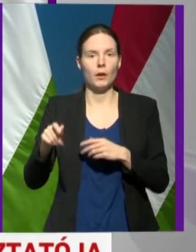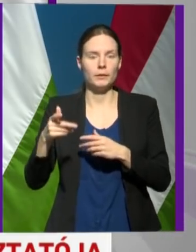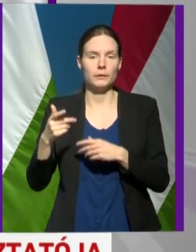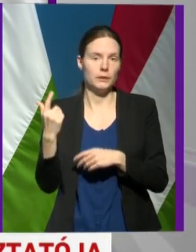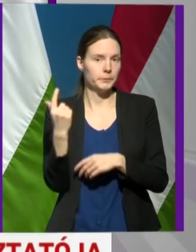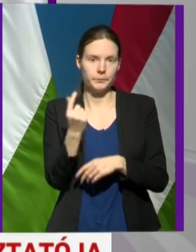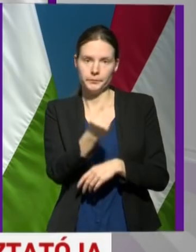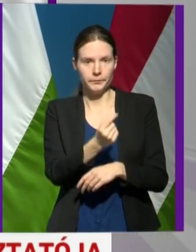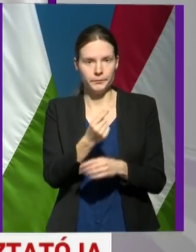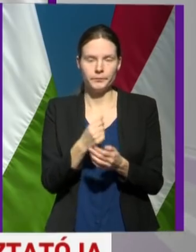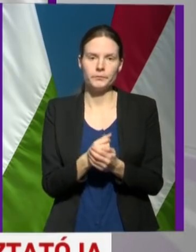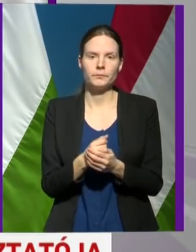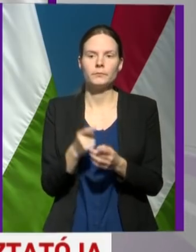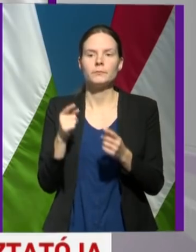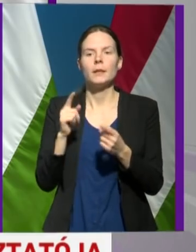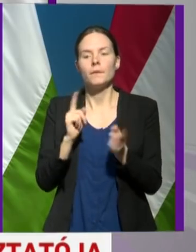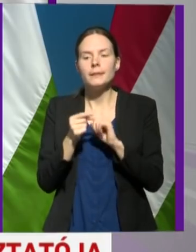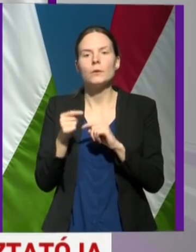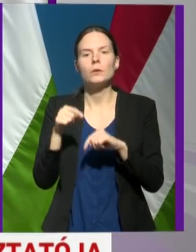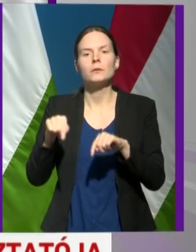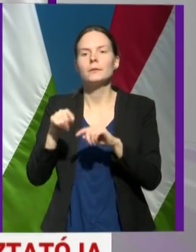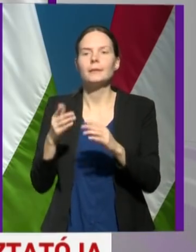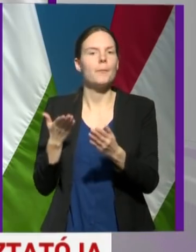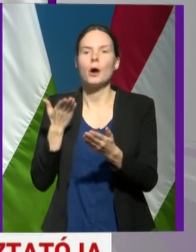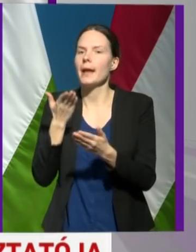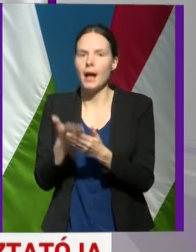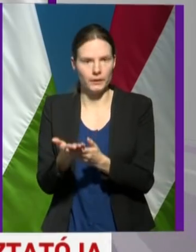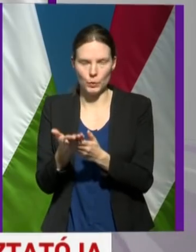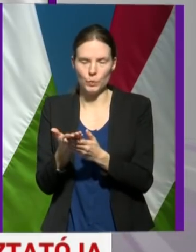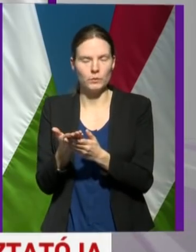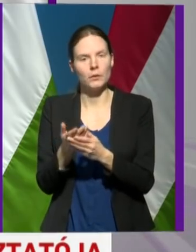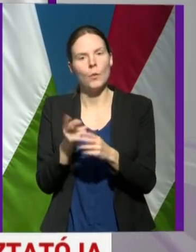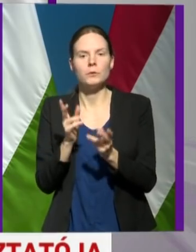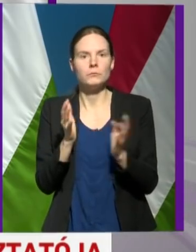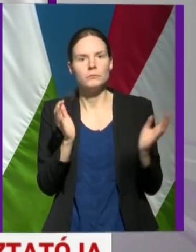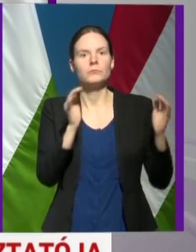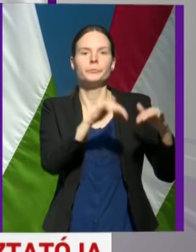az ő részükre sem ajánljuk a széles közösségeket.